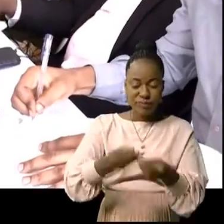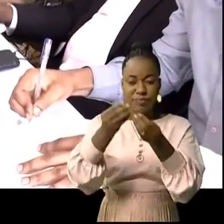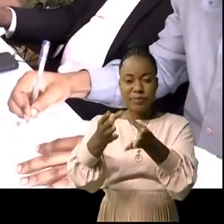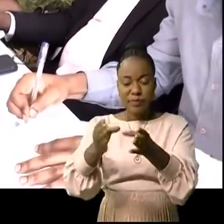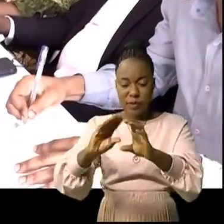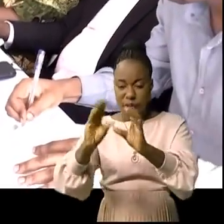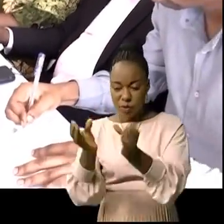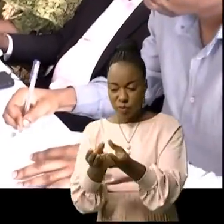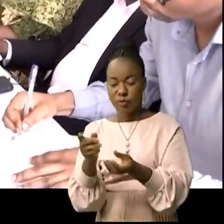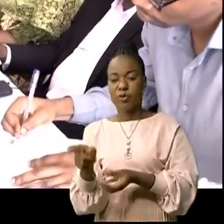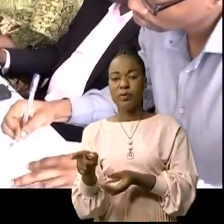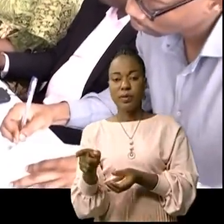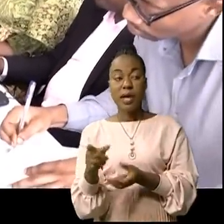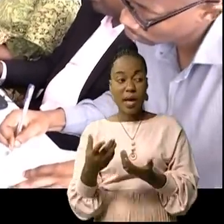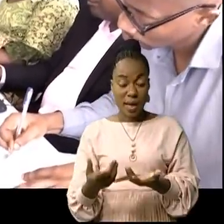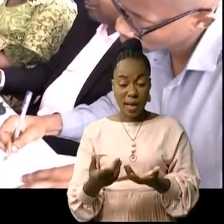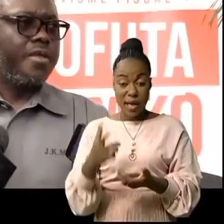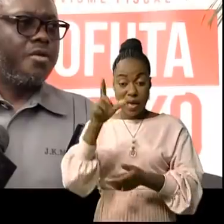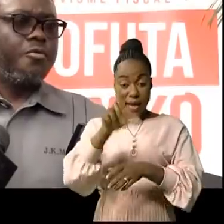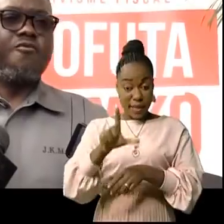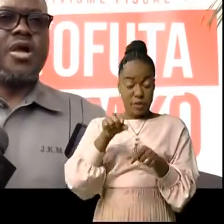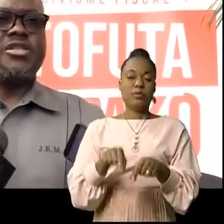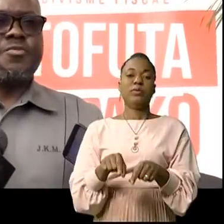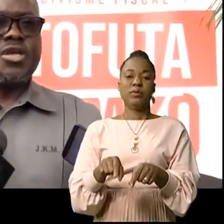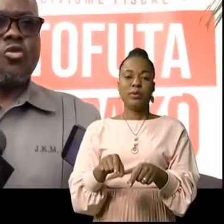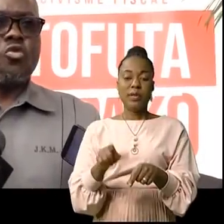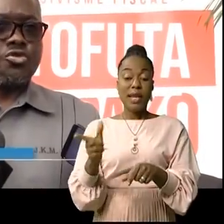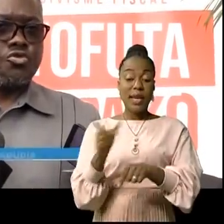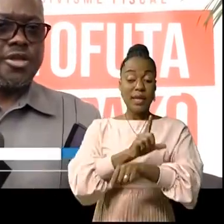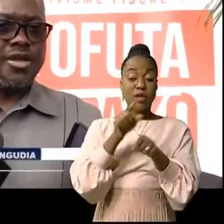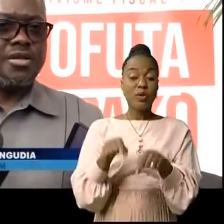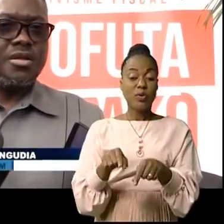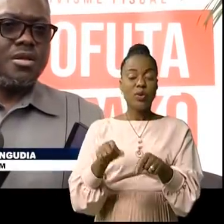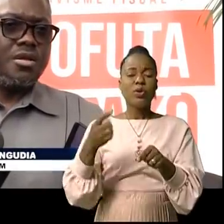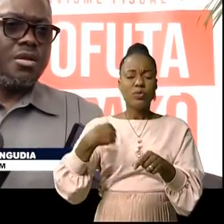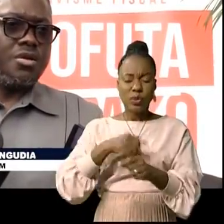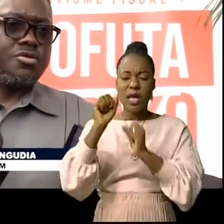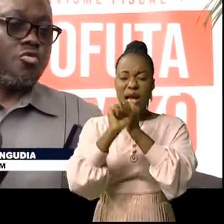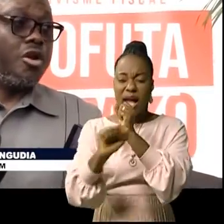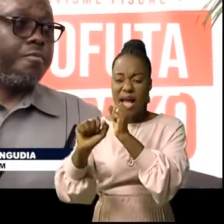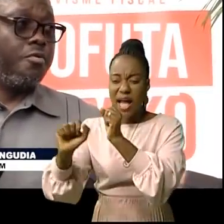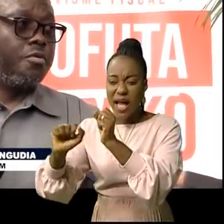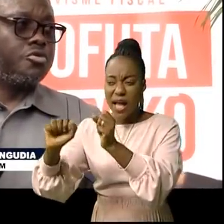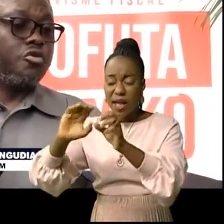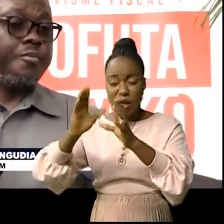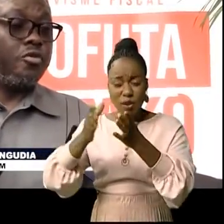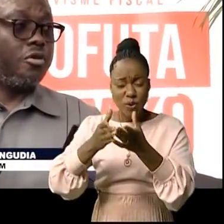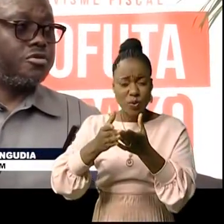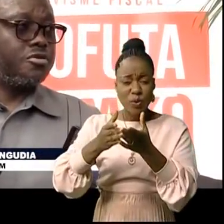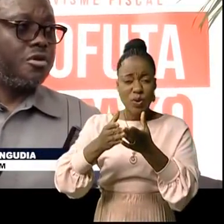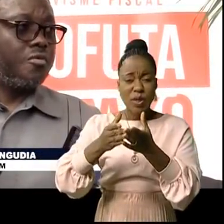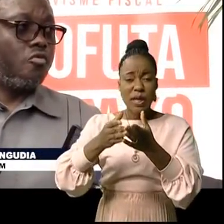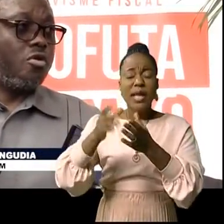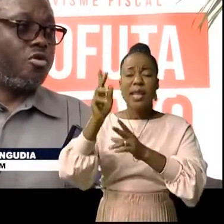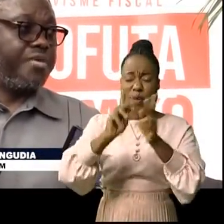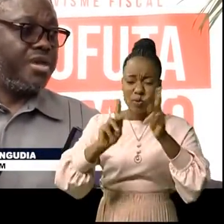commissions. De lundi, nous serons sur terrain pour pouvoir expliquer à nos concitoyens c'est quoi l'impôt, son importance,